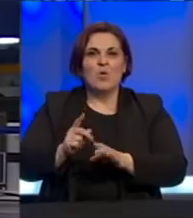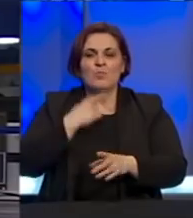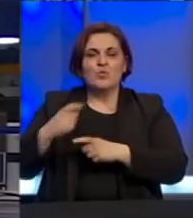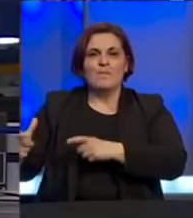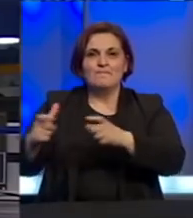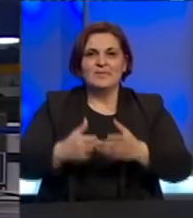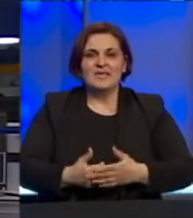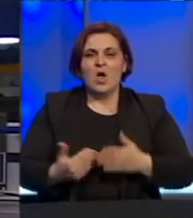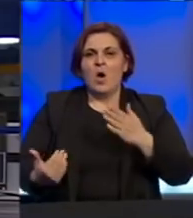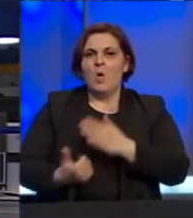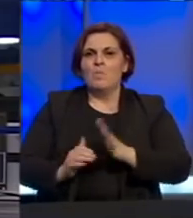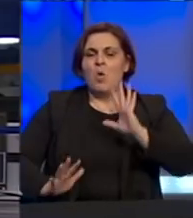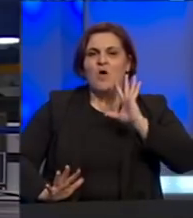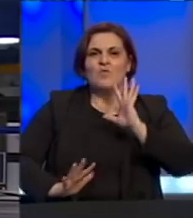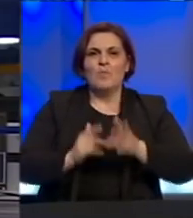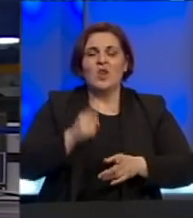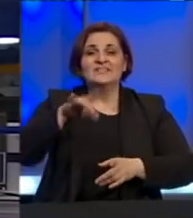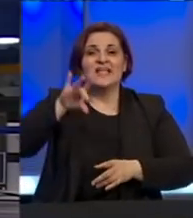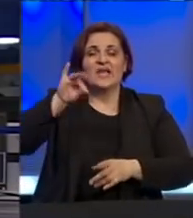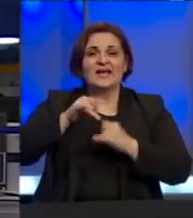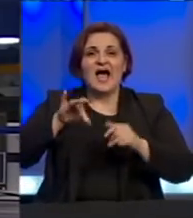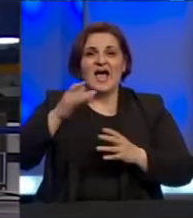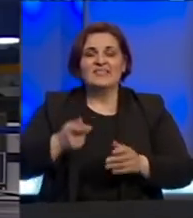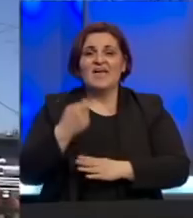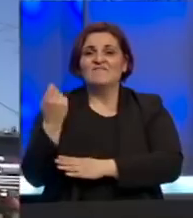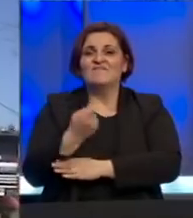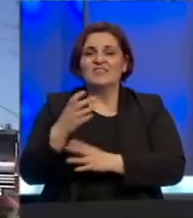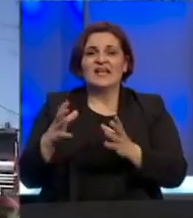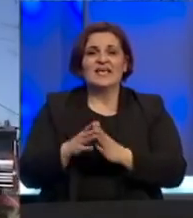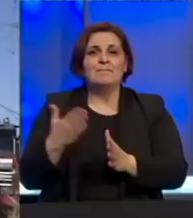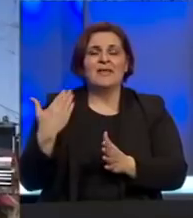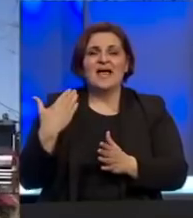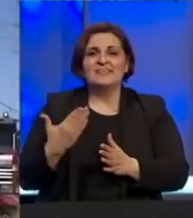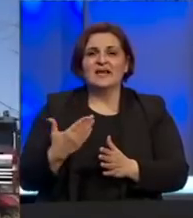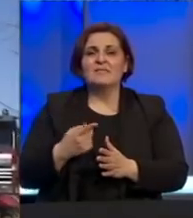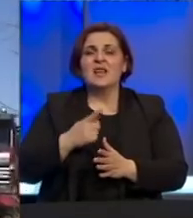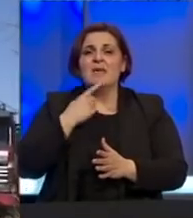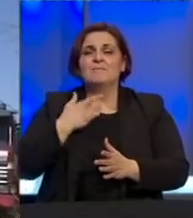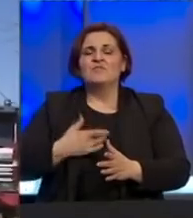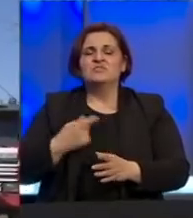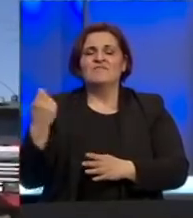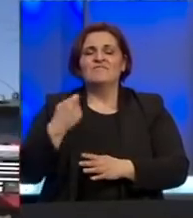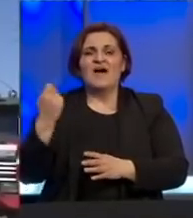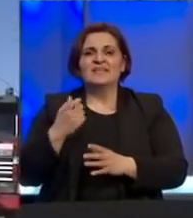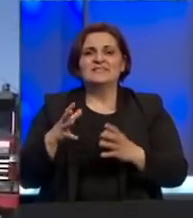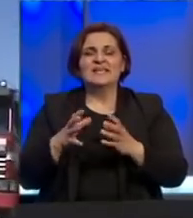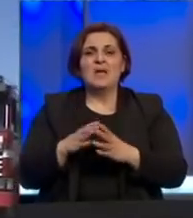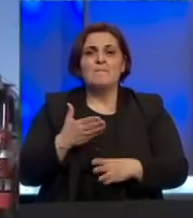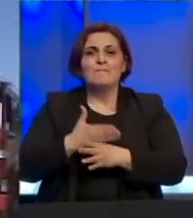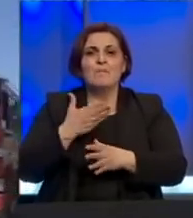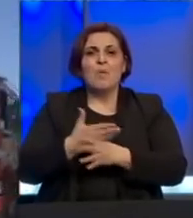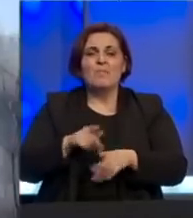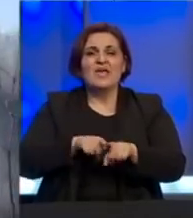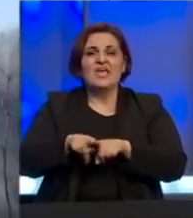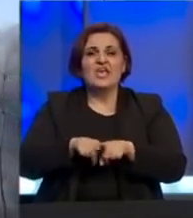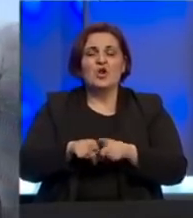Ponovno je buknoo i požar iznad Tuzle Sve vatrogasne ekipe su na terenu Pripadnicima profesionalne vatrogasne jedinice pomažu i